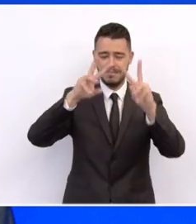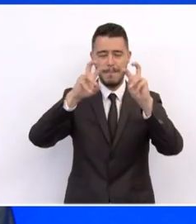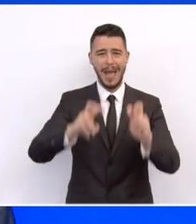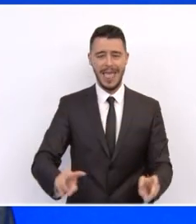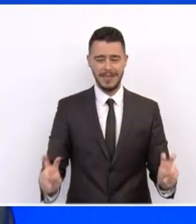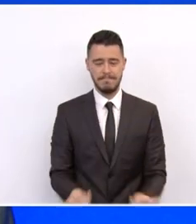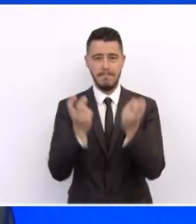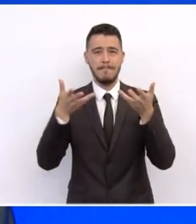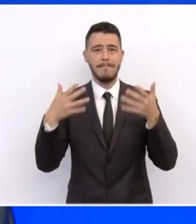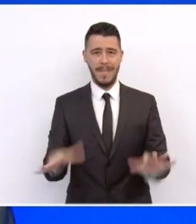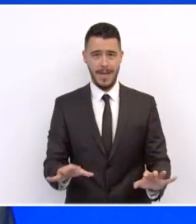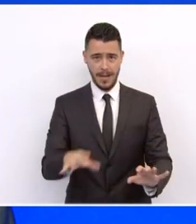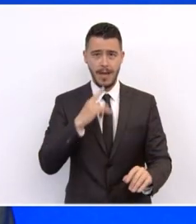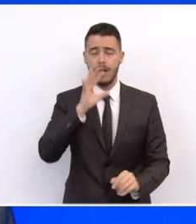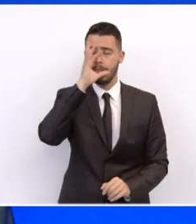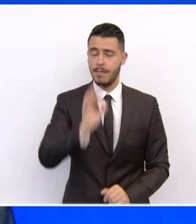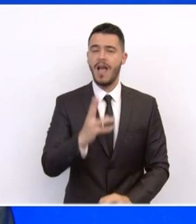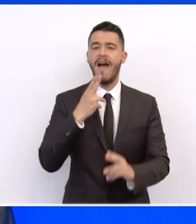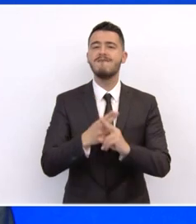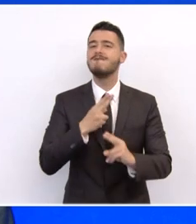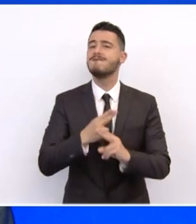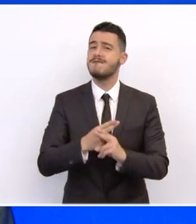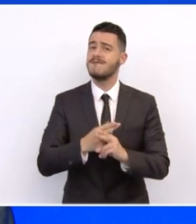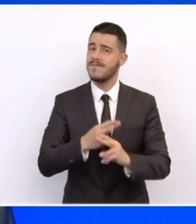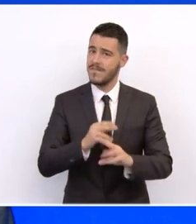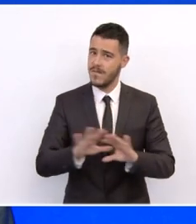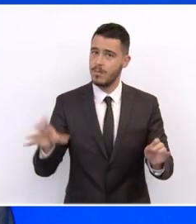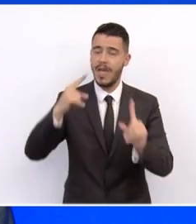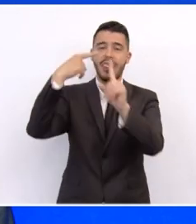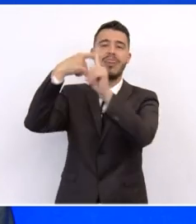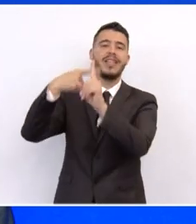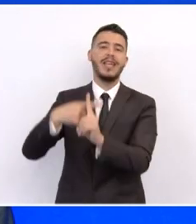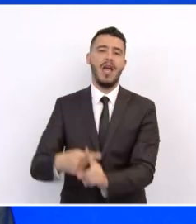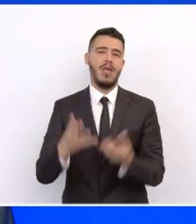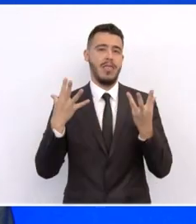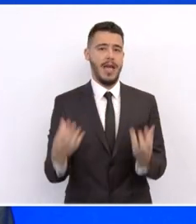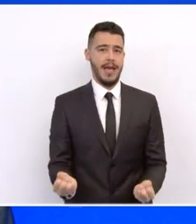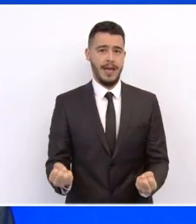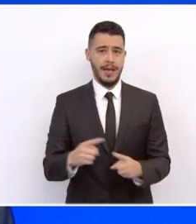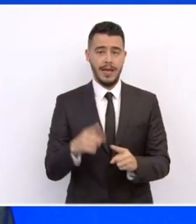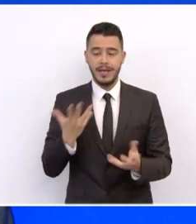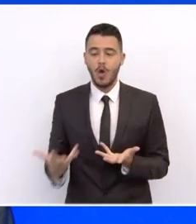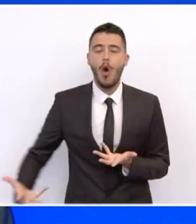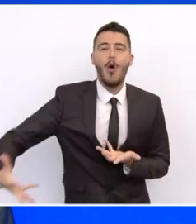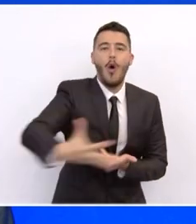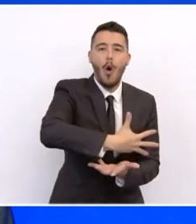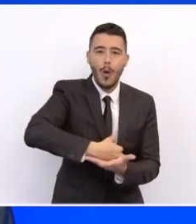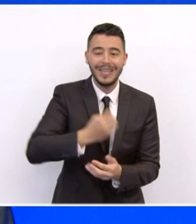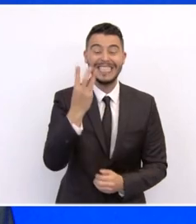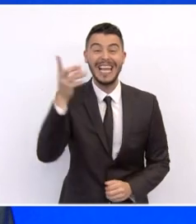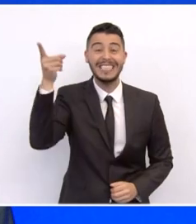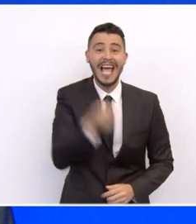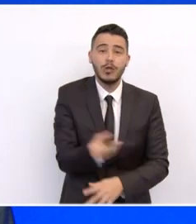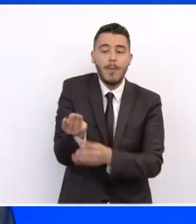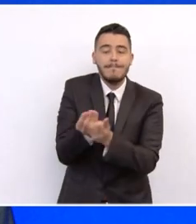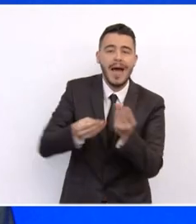θετικές μακροοικονομικές επιπτώσεις, αυξάνοντας το ΑΕΠ τρεις μονάδες μέχρι το 2026 και